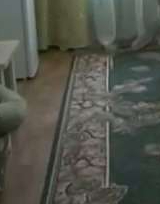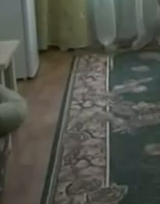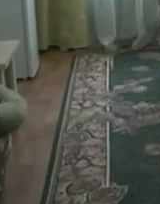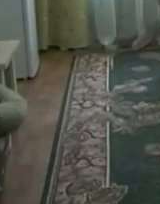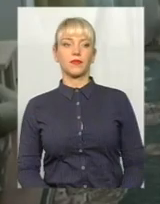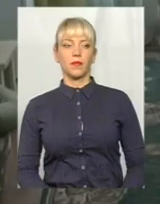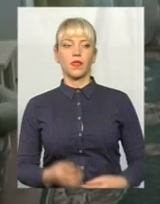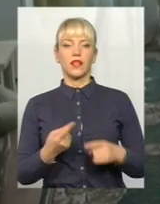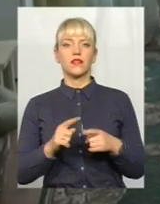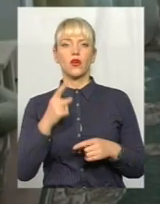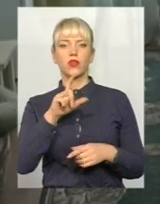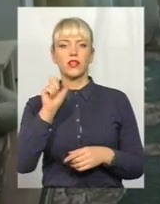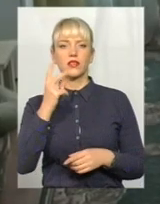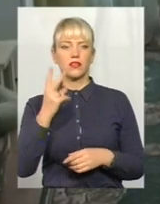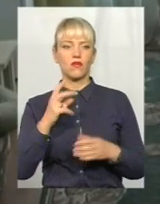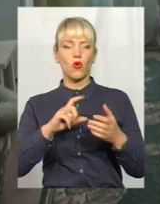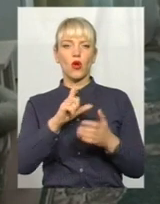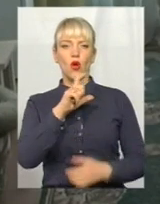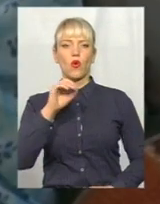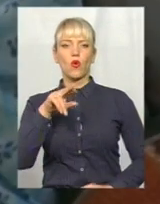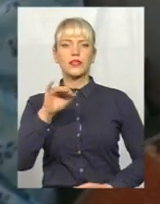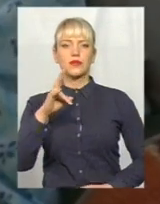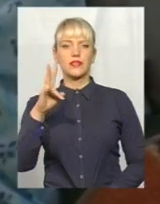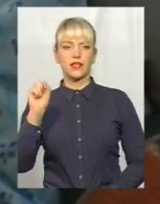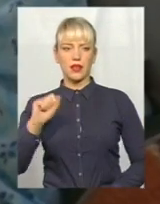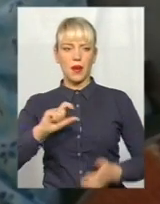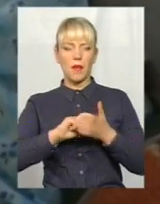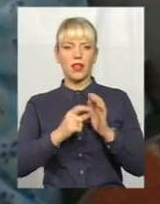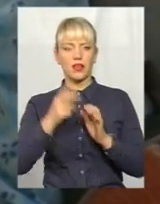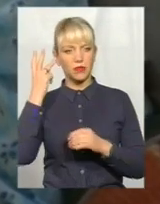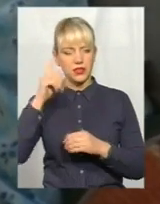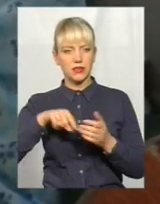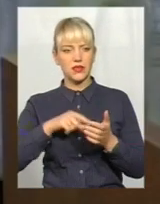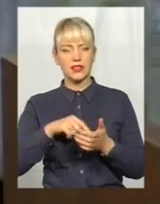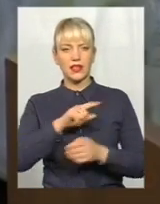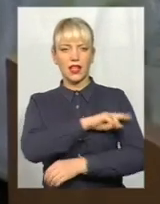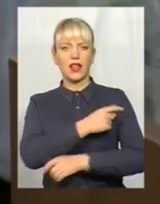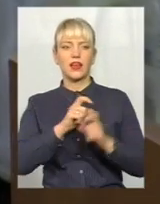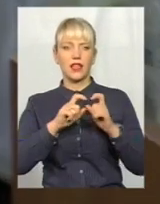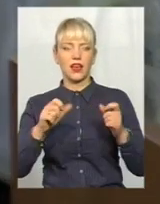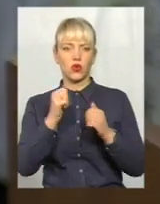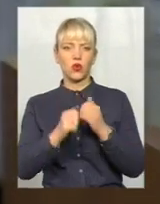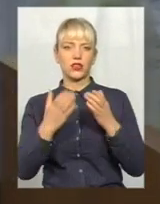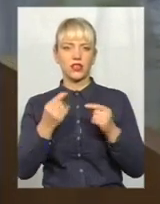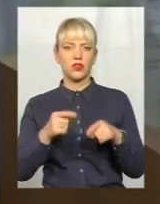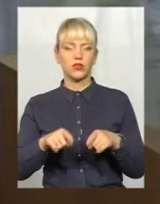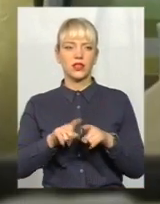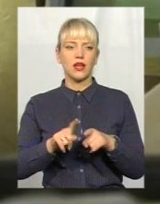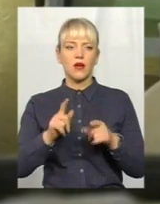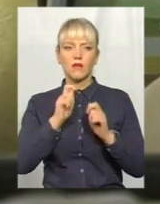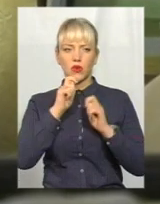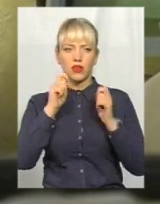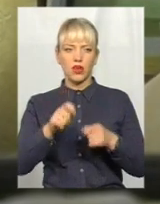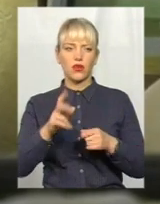Це одна з двох хоспісних палат у Хмельницькій міській лікарні. Кожен день тут і подарунок, і випробування. З болом,